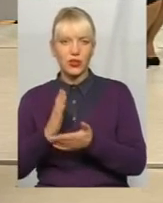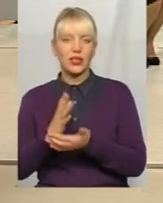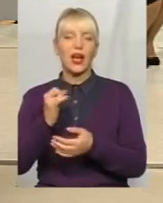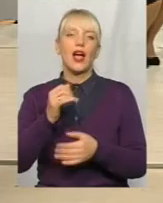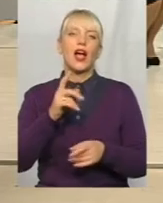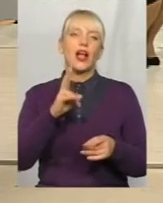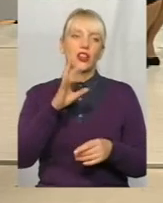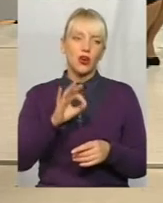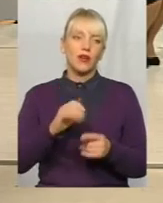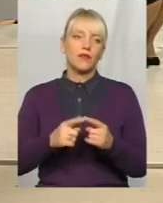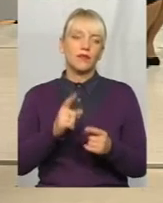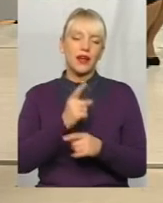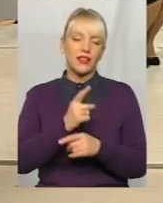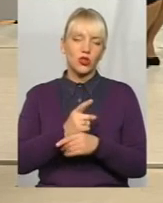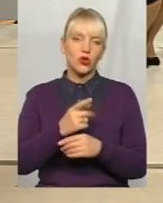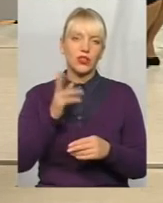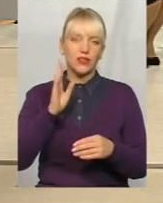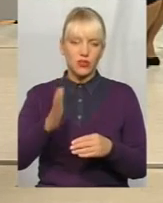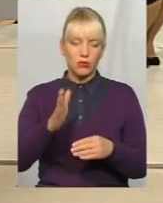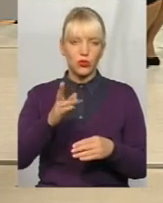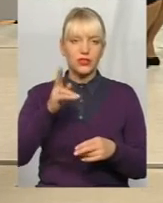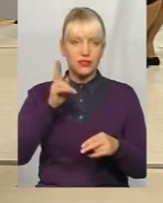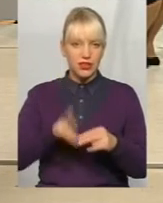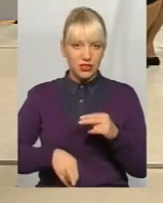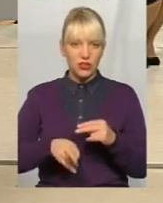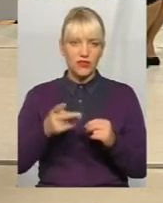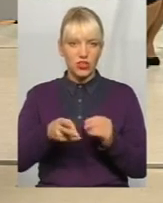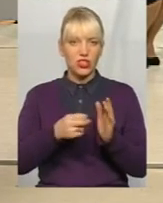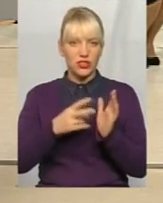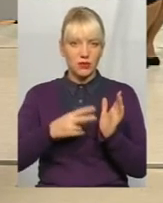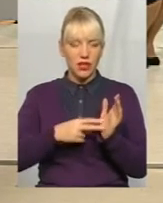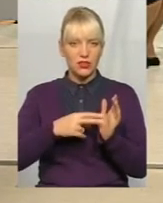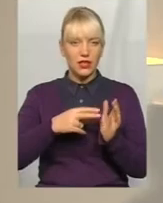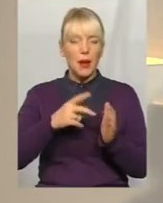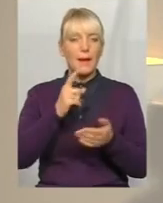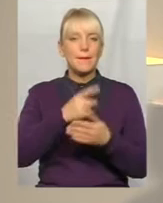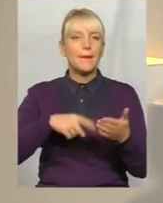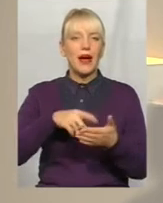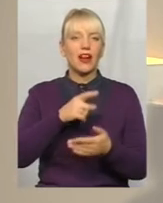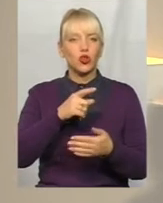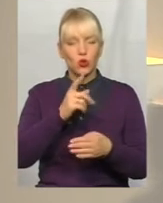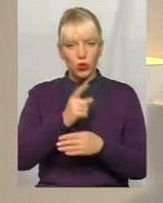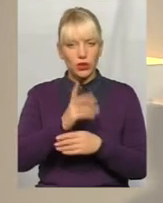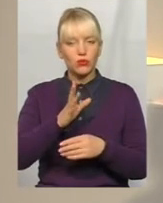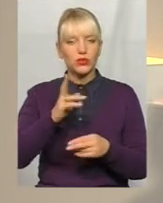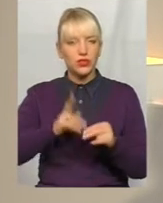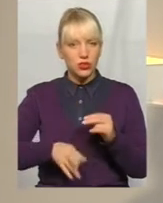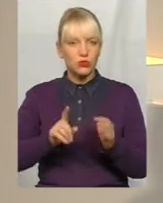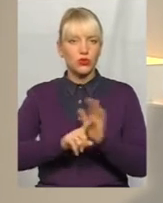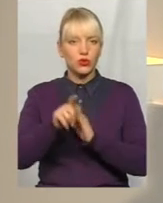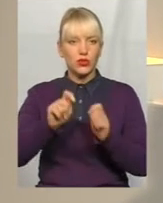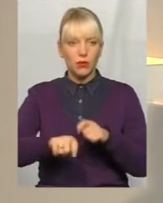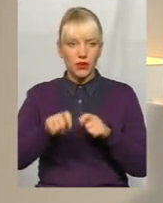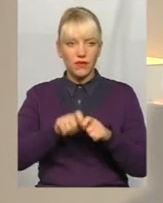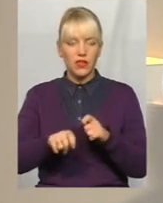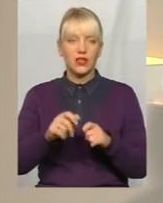знімуть з 2018 року. Ваша думка, що потрібно робити, чи взагалі боїться в нас бізнес перевірок, чи ні? І